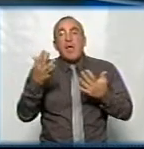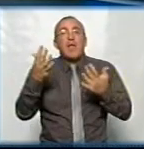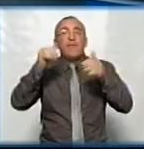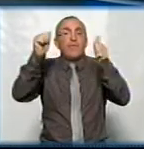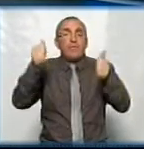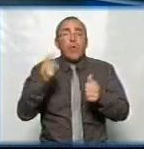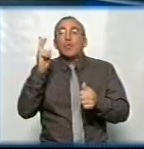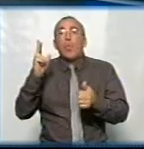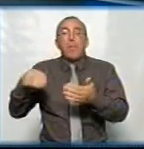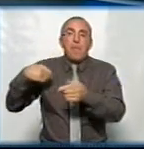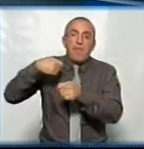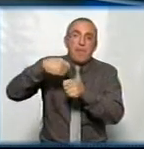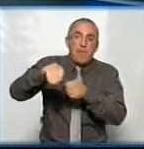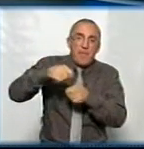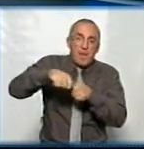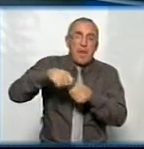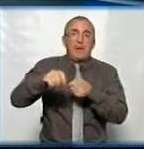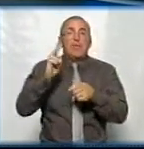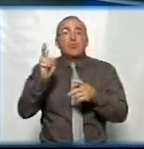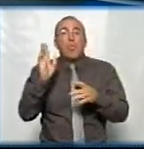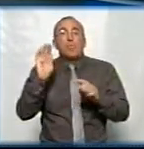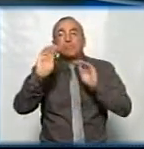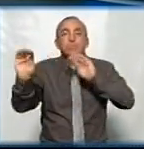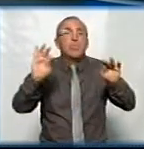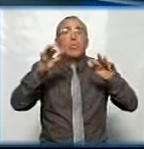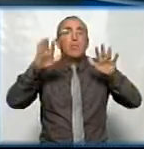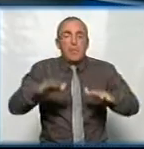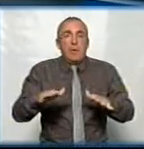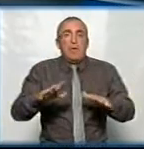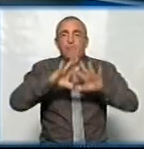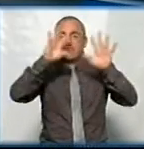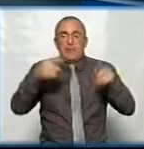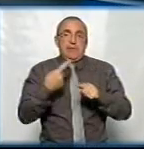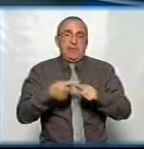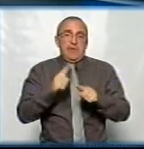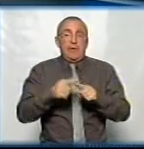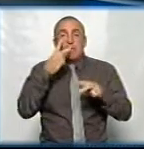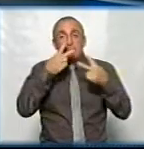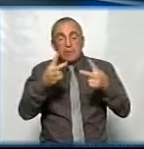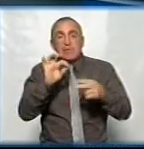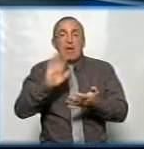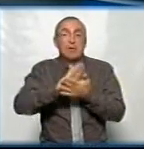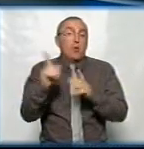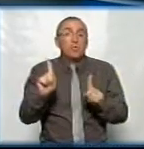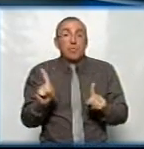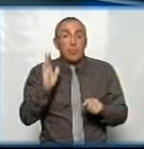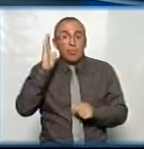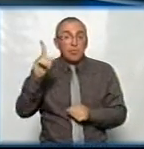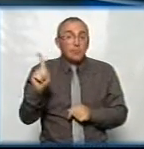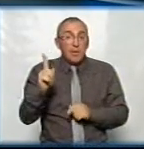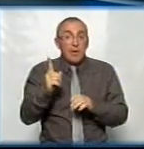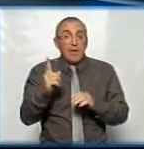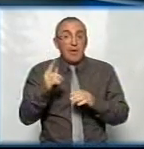має бути, хто має за це платити, де він може розташовуватись. Ну, одним словом, про все це. Слідкуємо за ситуацією. Якщо у нас буде